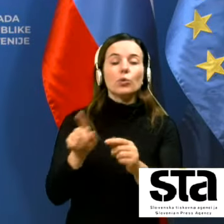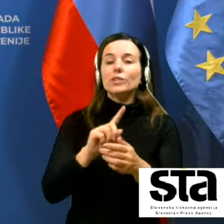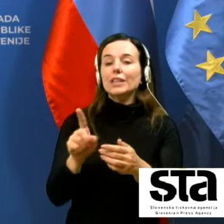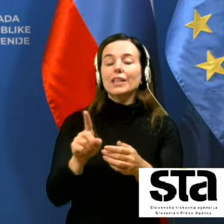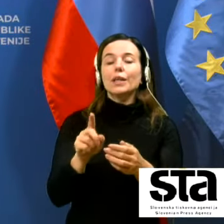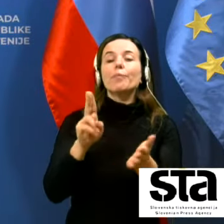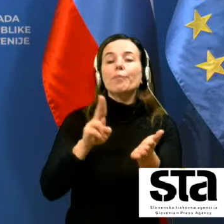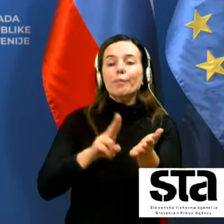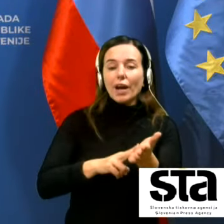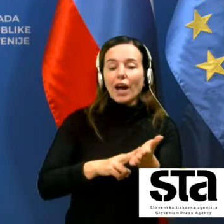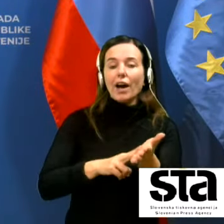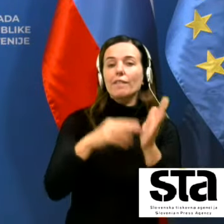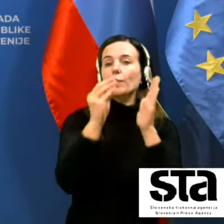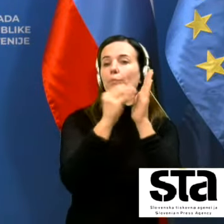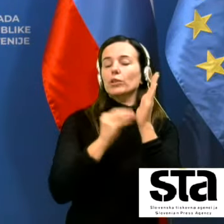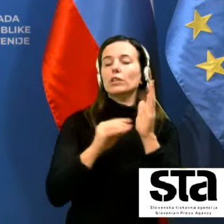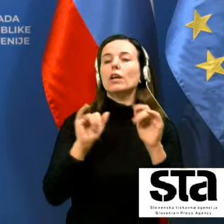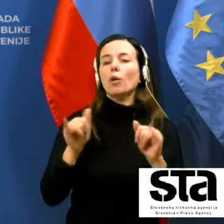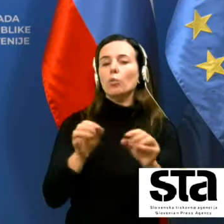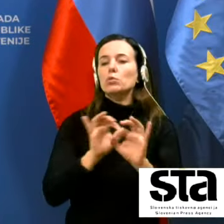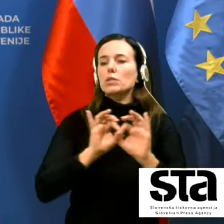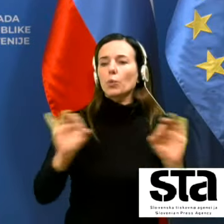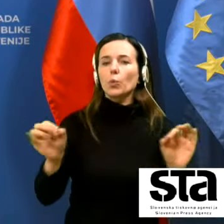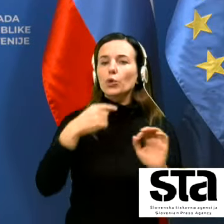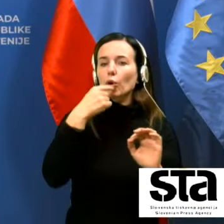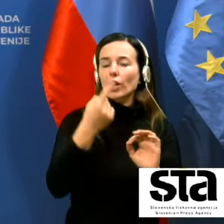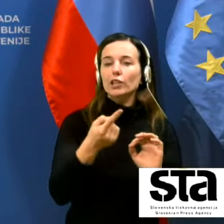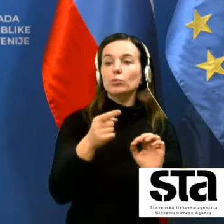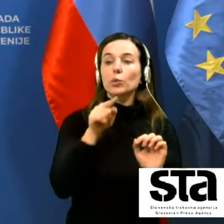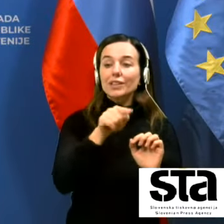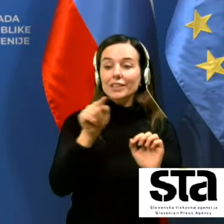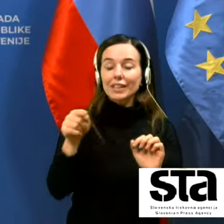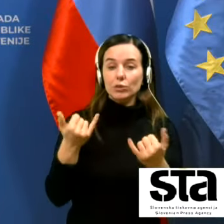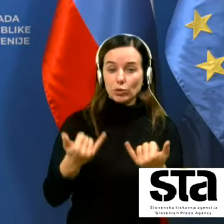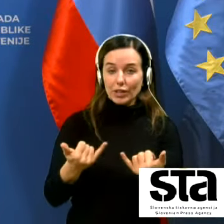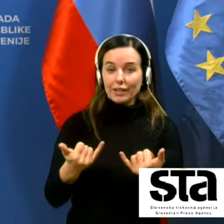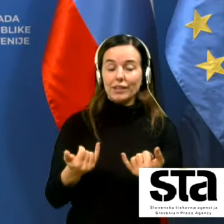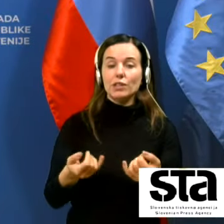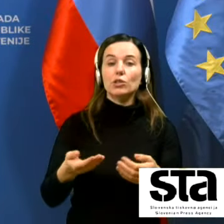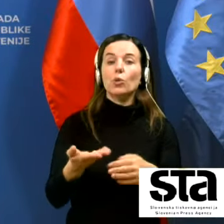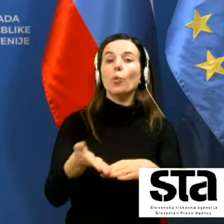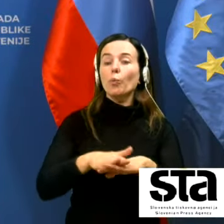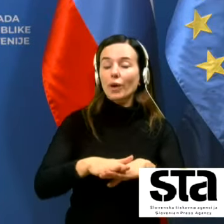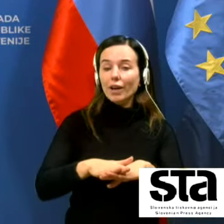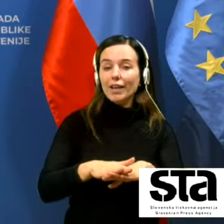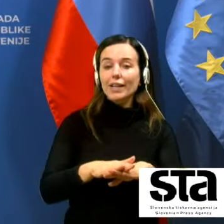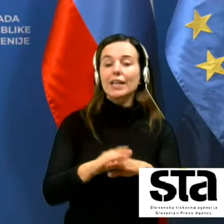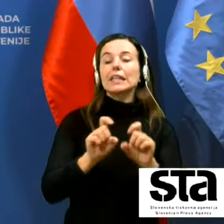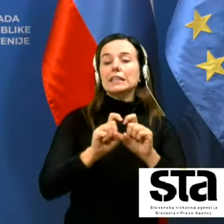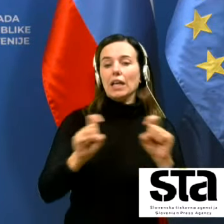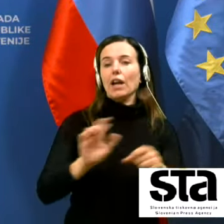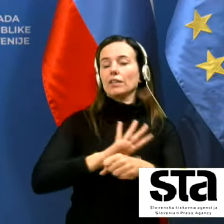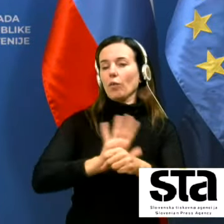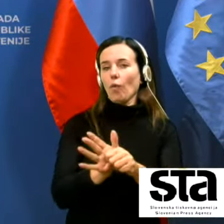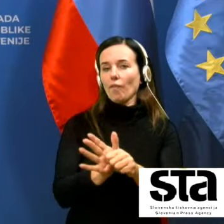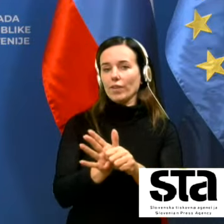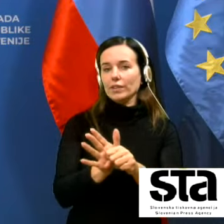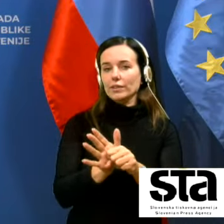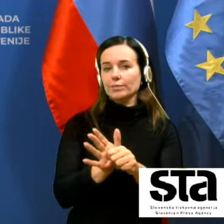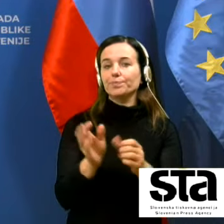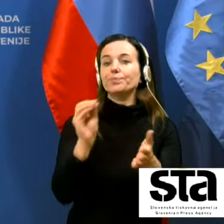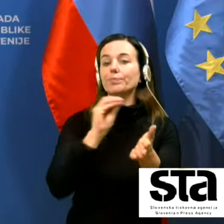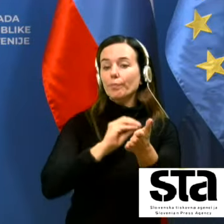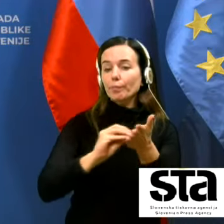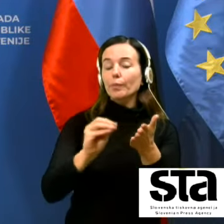podatek ko bi lahko rekli z gotovostjo vsi ti ki so danes umrli v bolnišnici so zaradi COVID-a mi pa